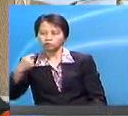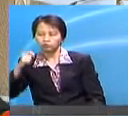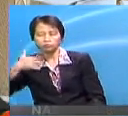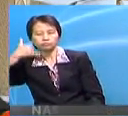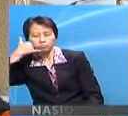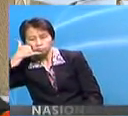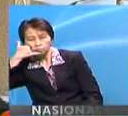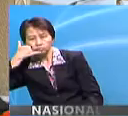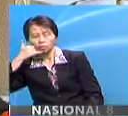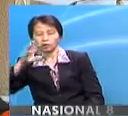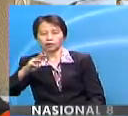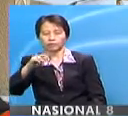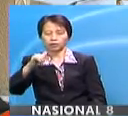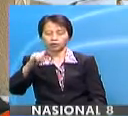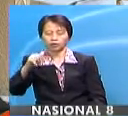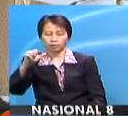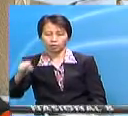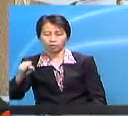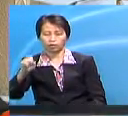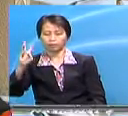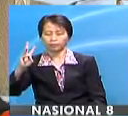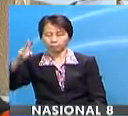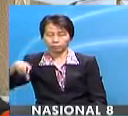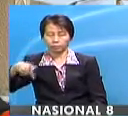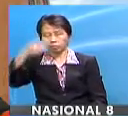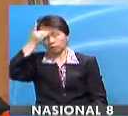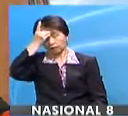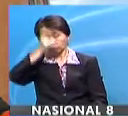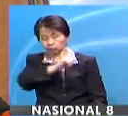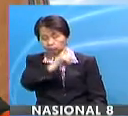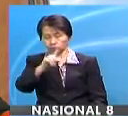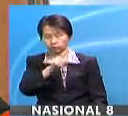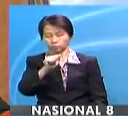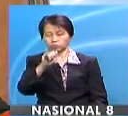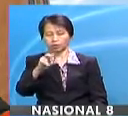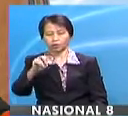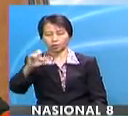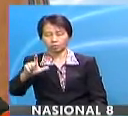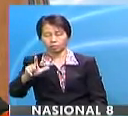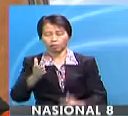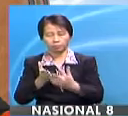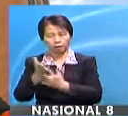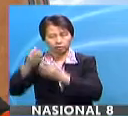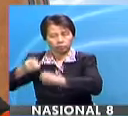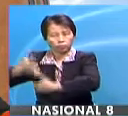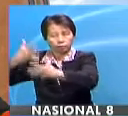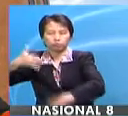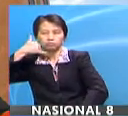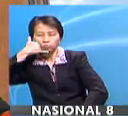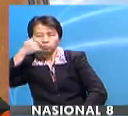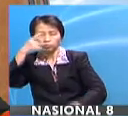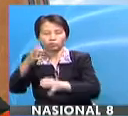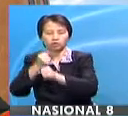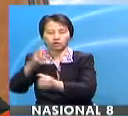Eksekutif Majlis Agama Islam Vilayah Persekutuan Mawib, Datuk Zainal Abidin Jaafar, melalui WhatsApp bagi mendapatkan